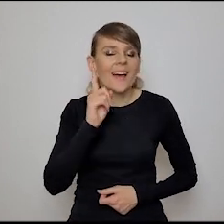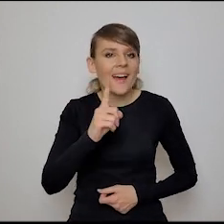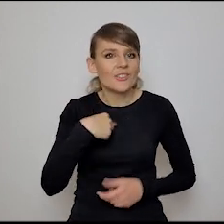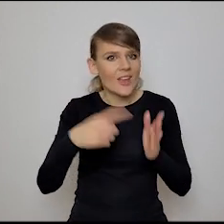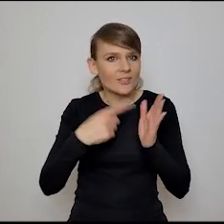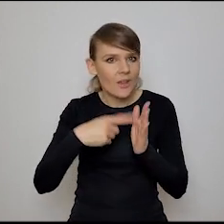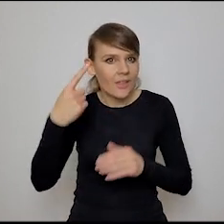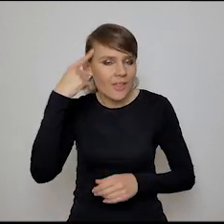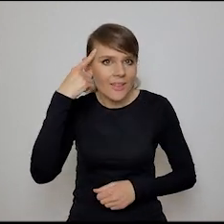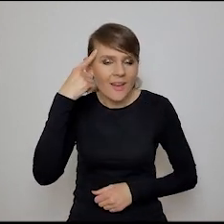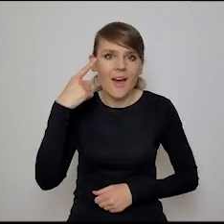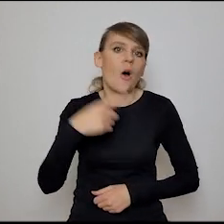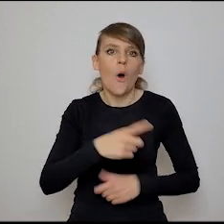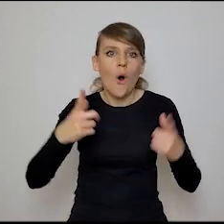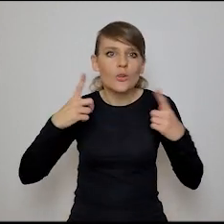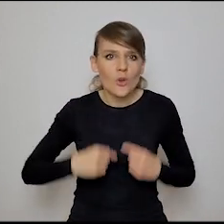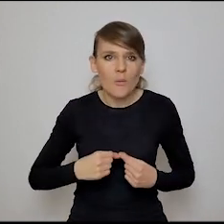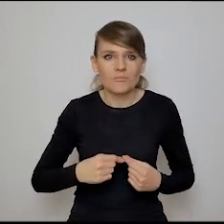przywołuję. Osoba,